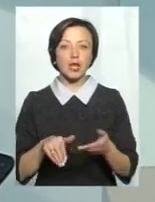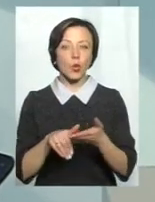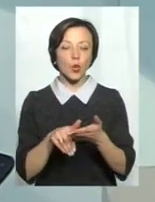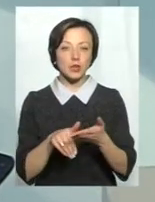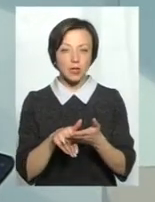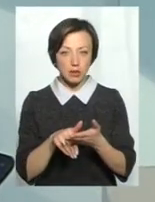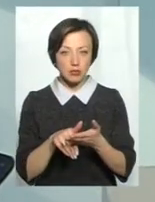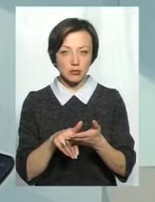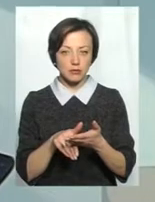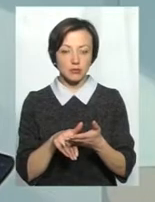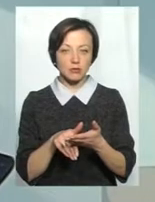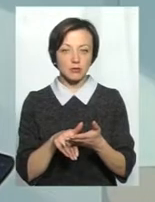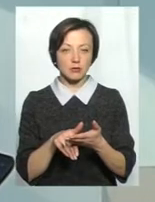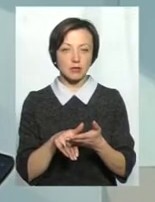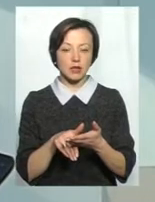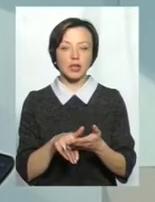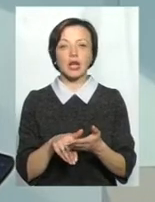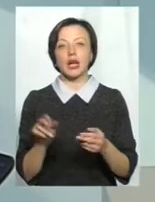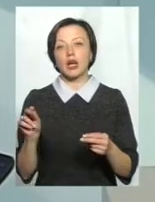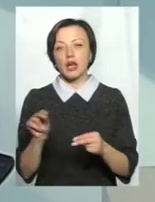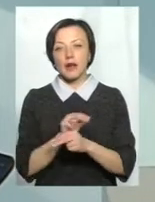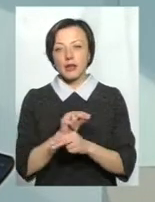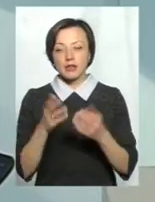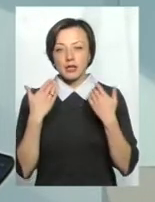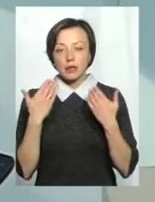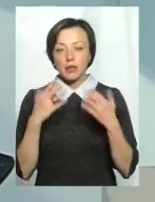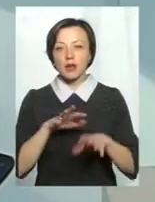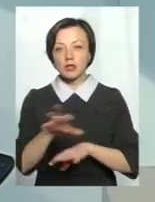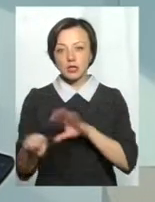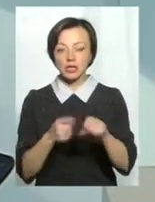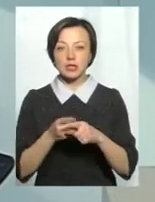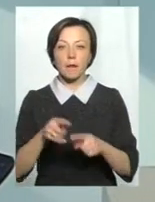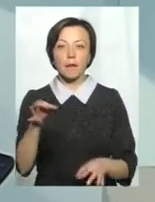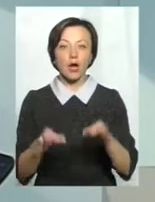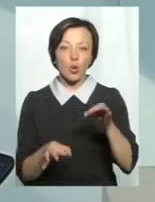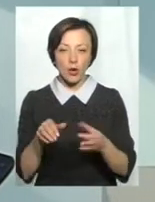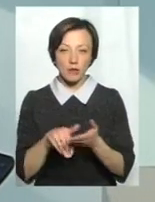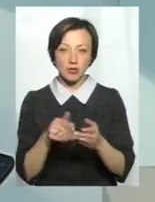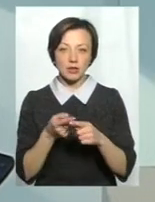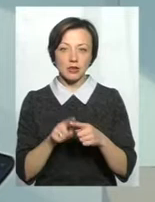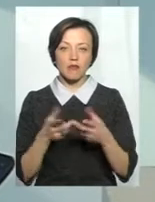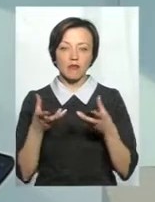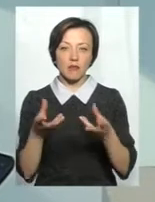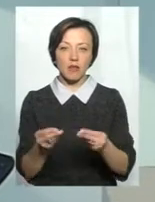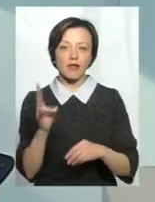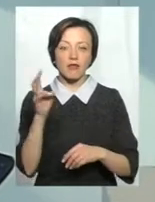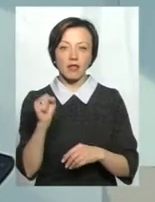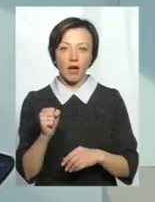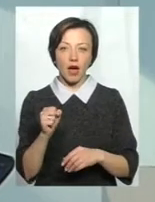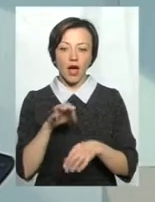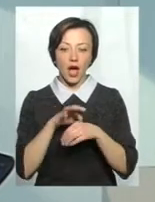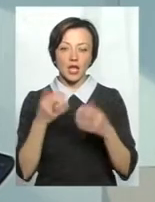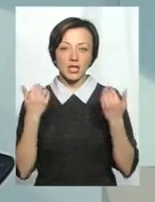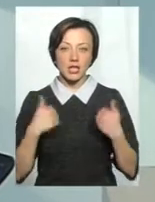рефлексотерапія, і масаж – це природні методики. Це вплив на тіло